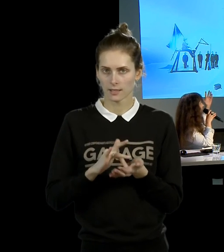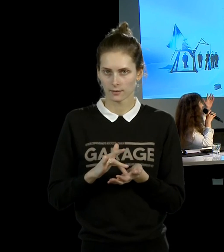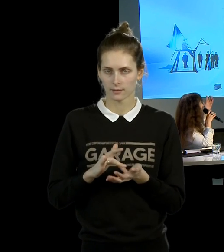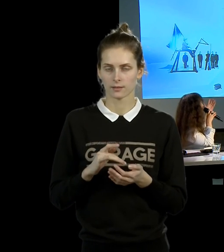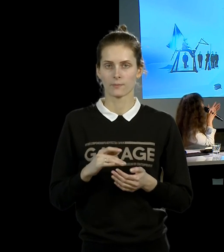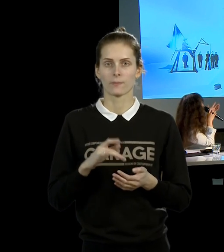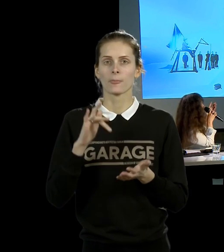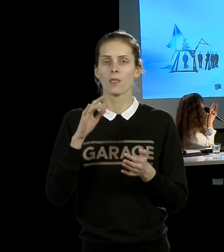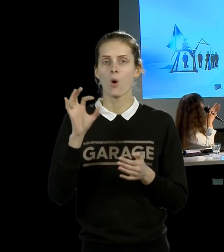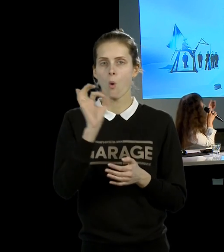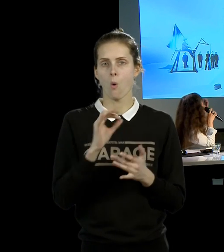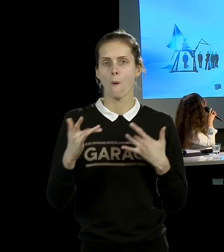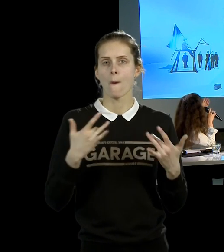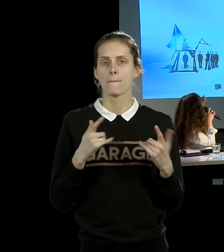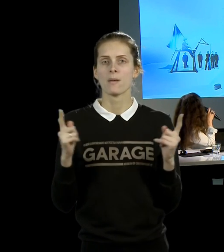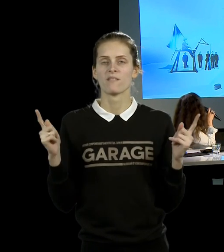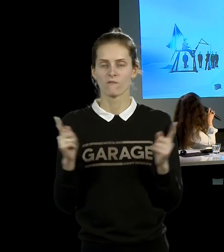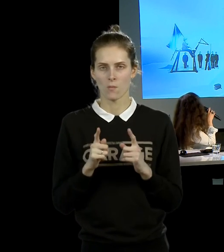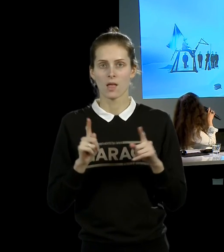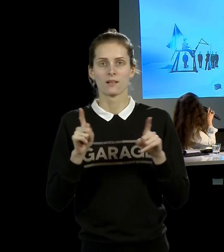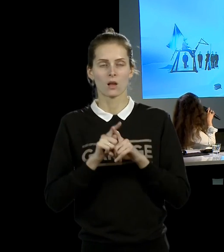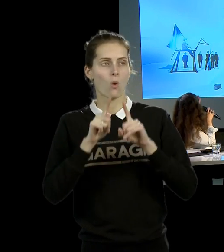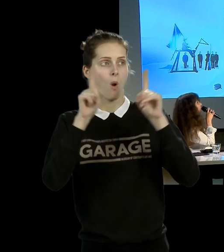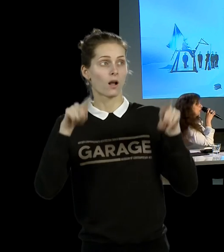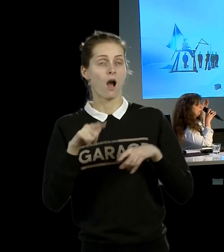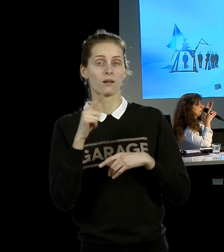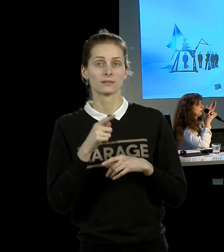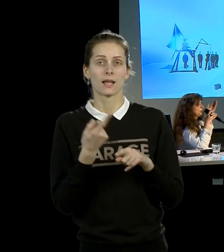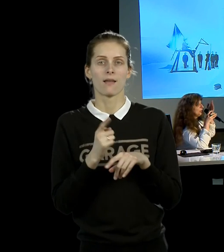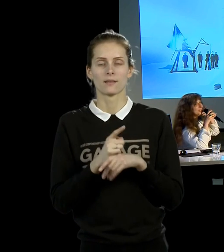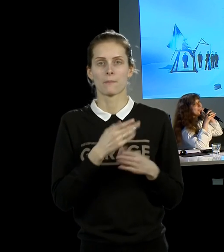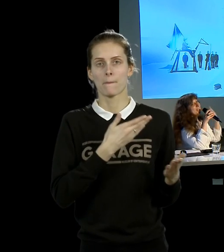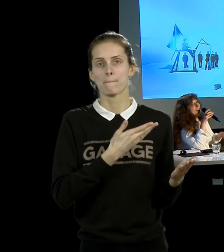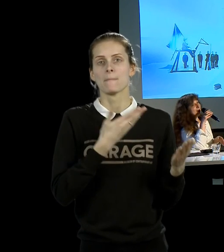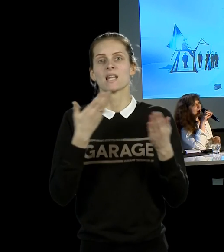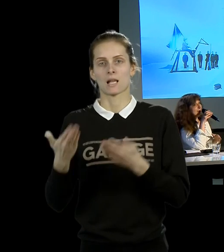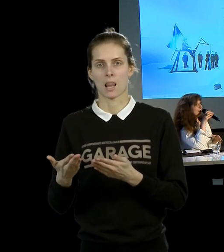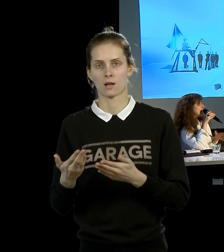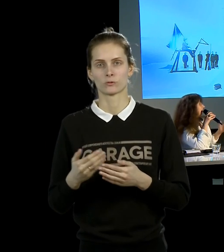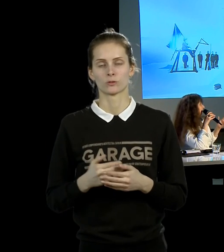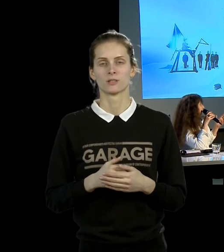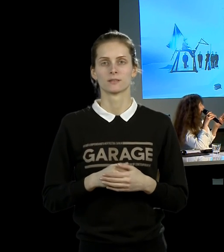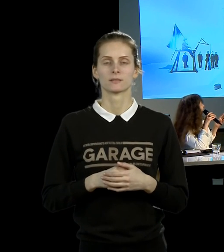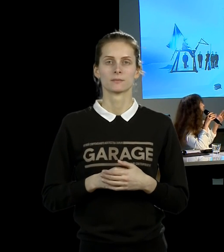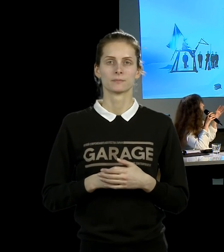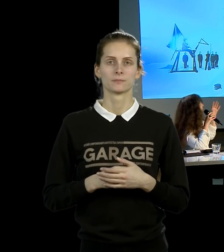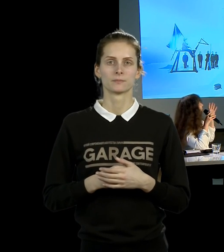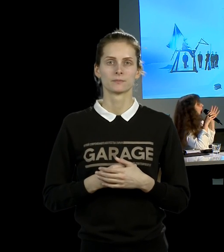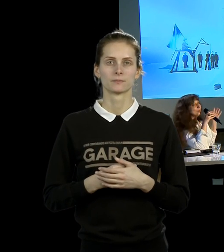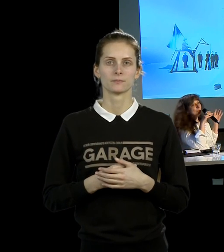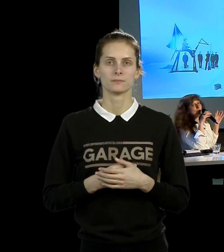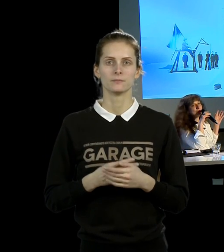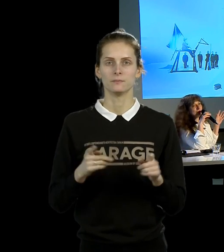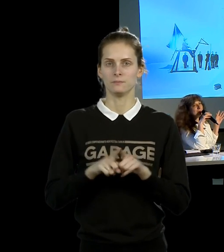такая прекрасная картинка, представляющая, собственно, это приглашение ее, перформанс, и некая такую почти